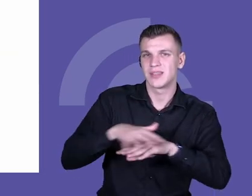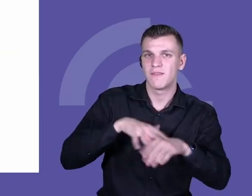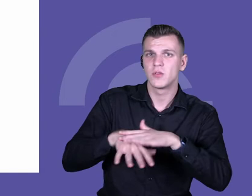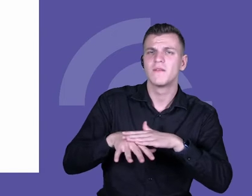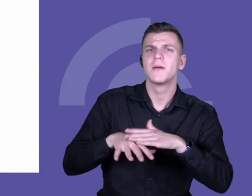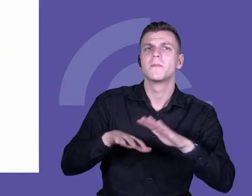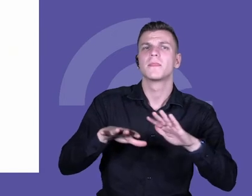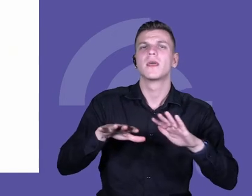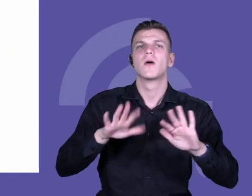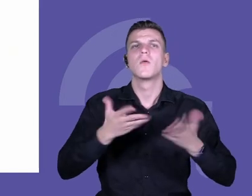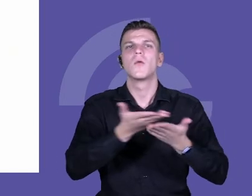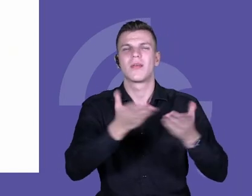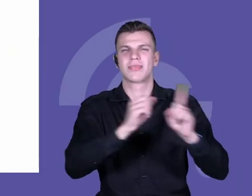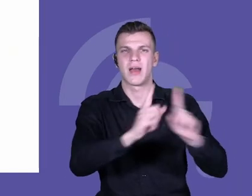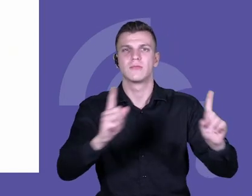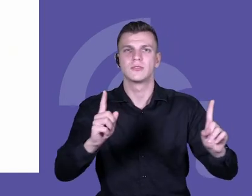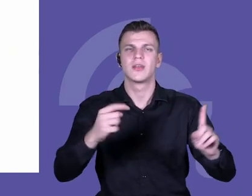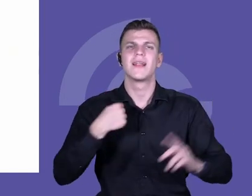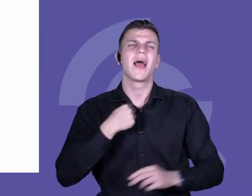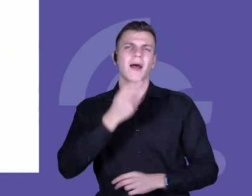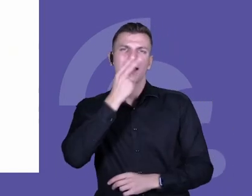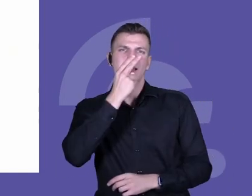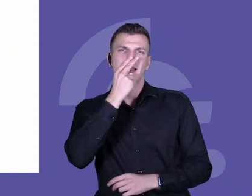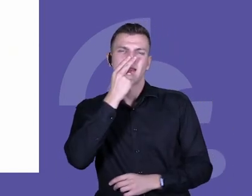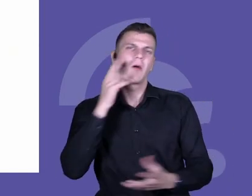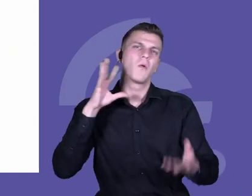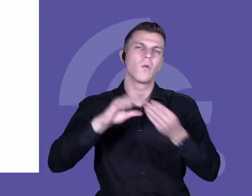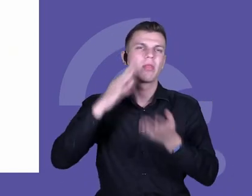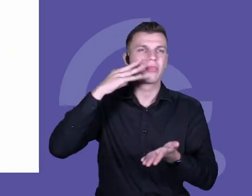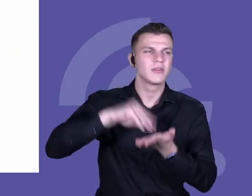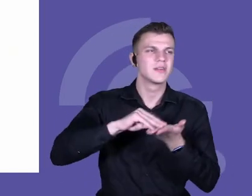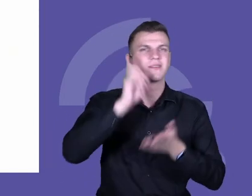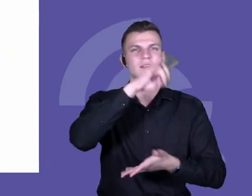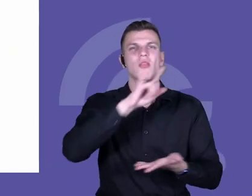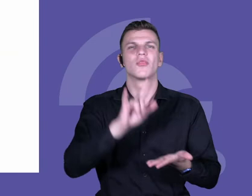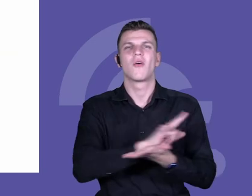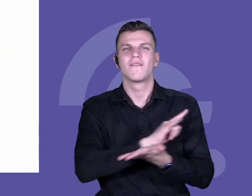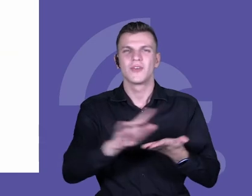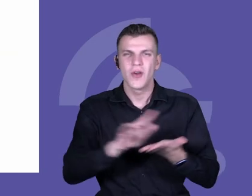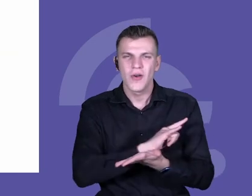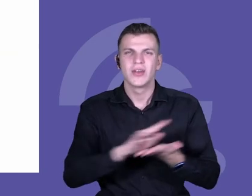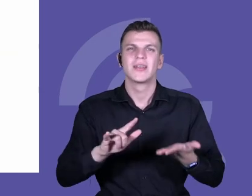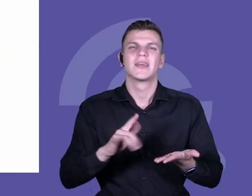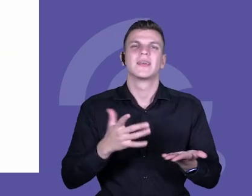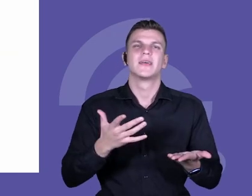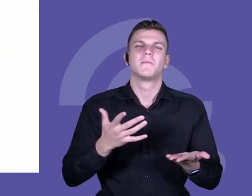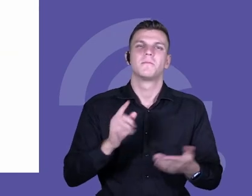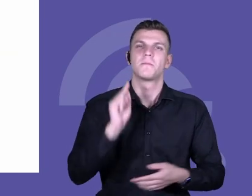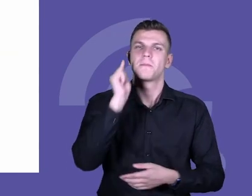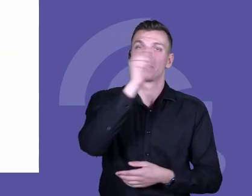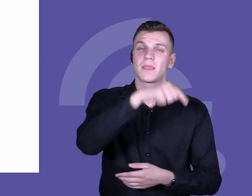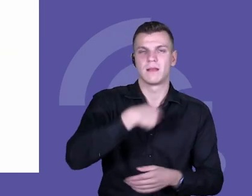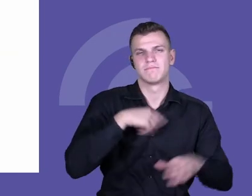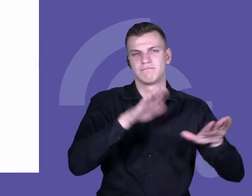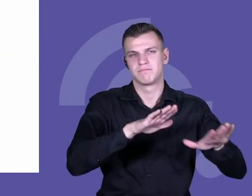nauczycielami, to wynika z moich doświadczeń w Nowym Jorku, gdzie pracuję i